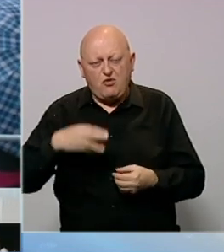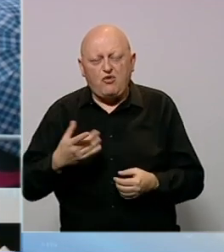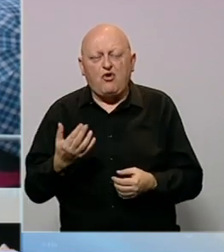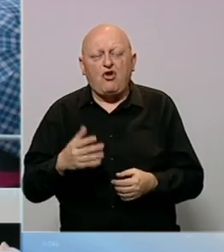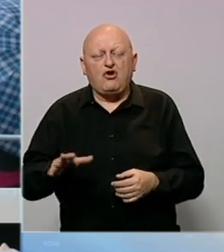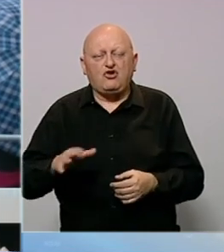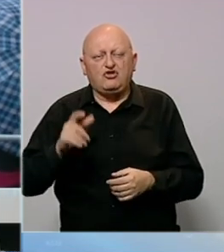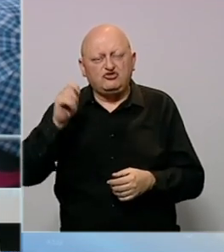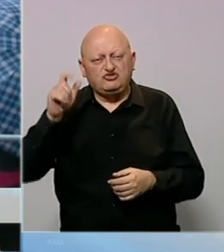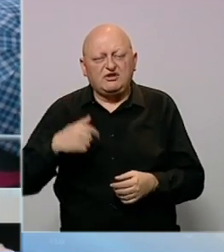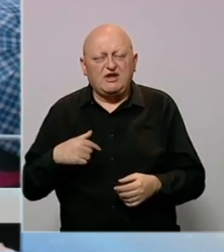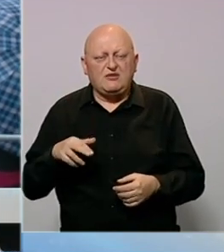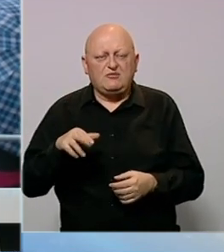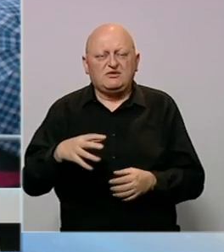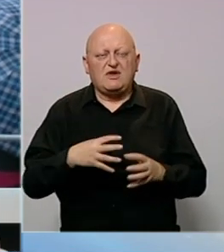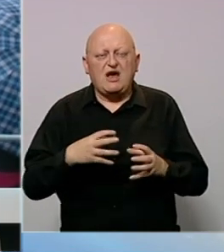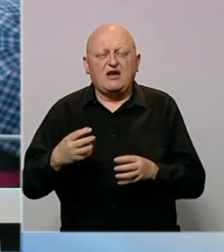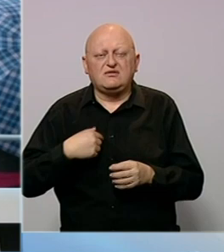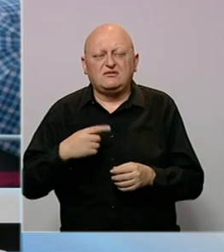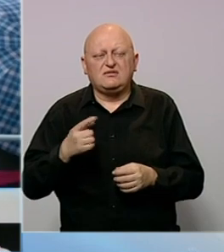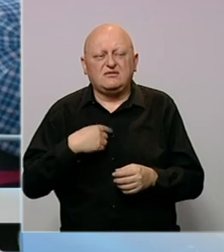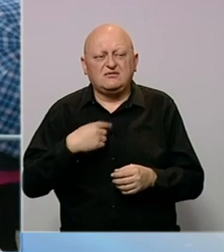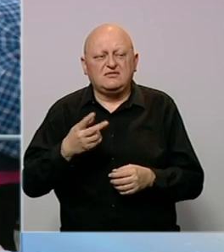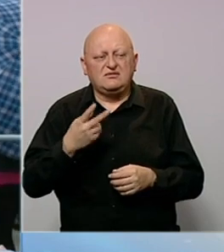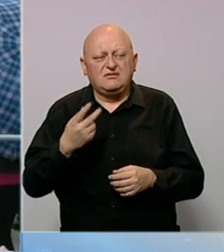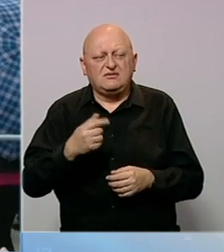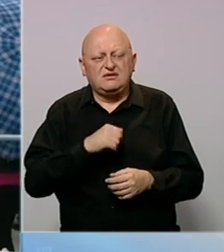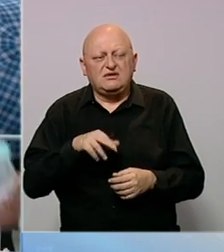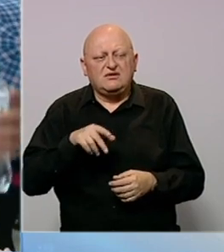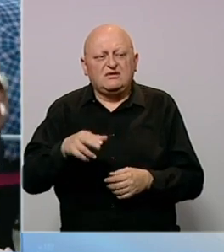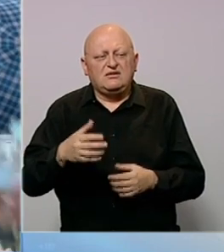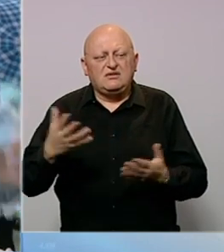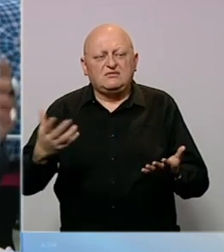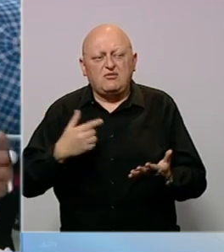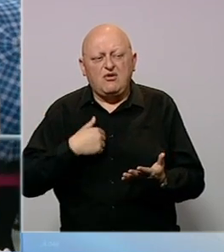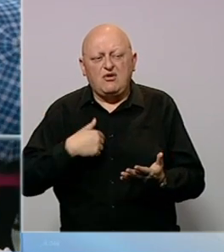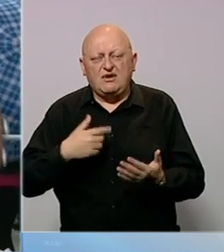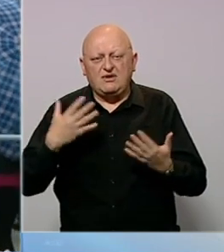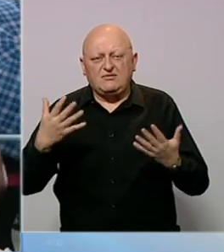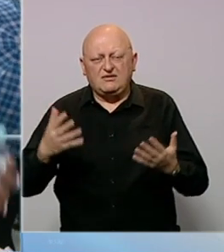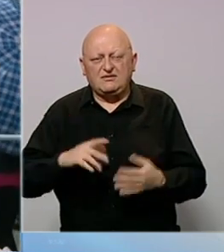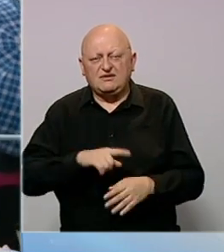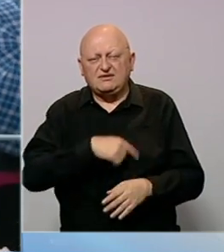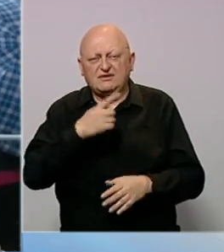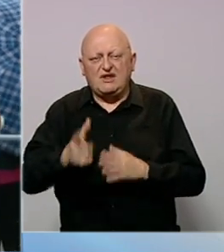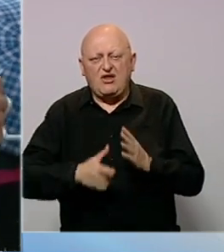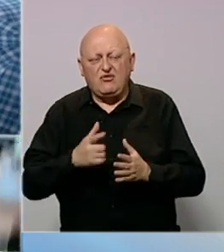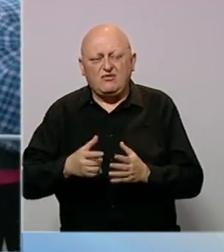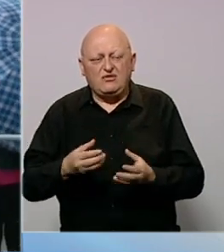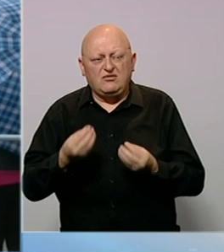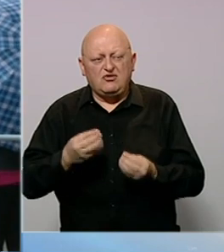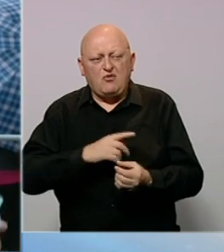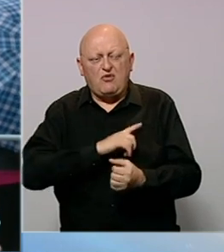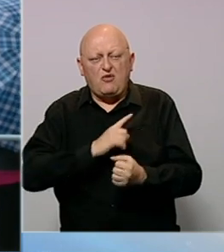koliko žena mene dolaze iz autobusa, ja njih sve već dam. One dolaze i govore mi smo cijelo vrijeme sa dobrom